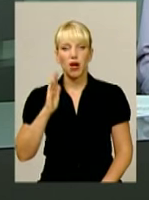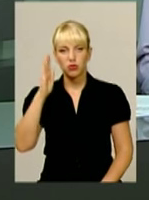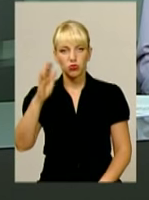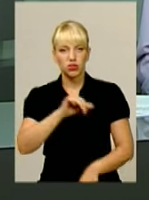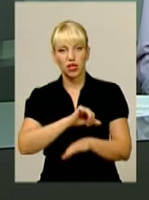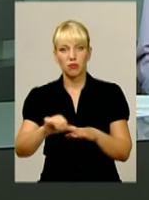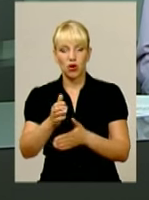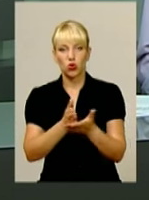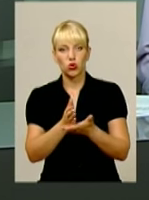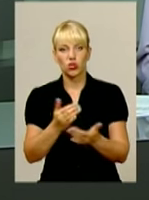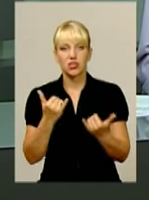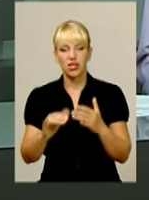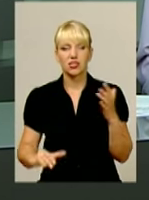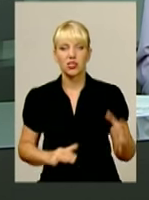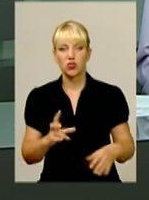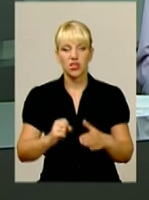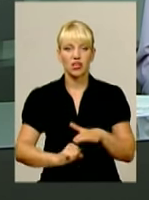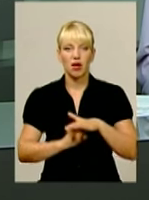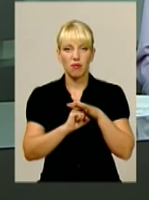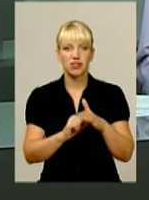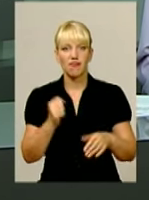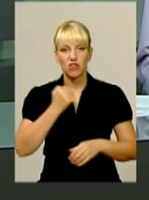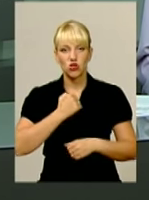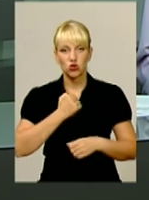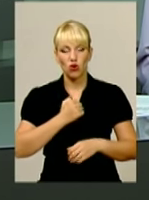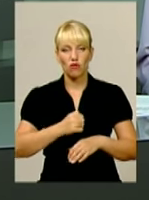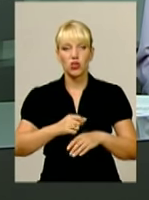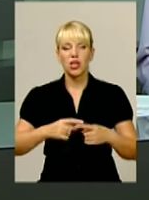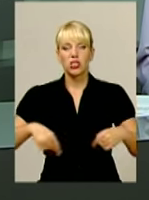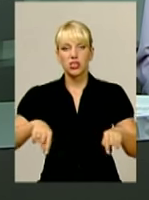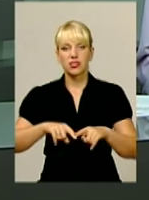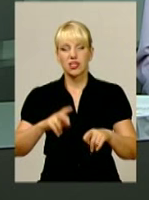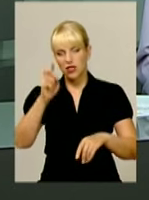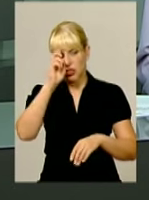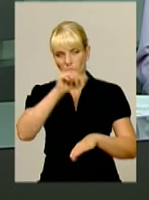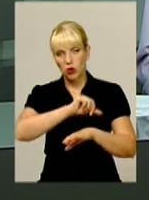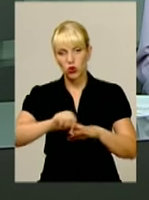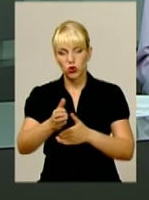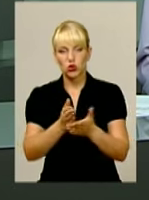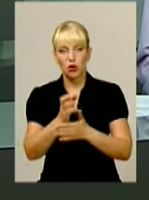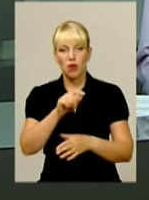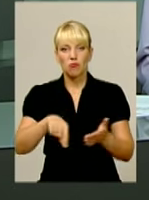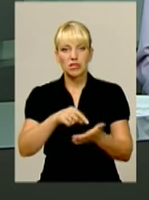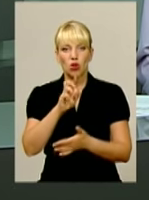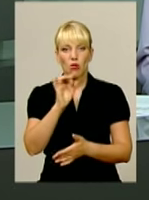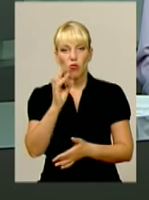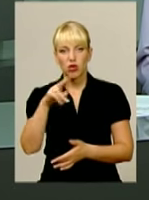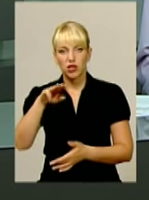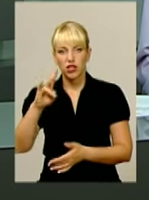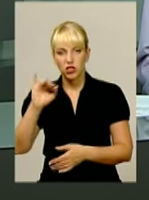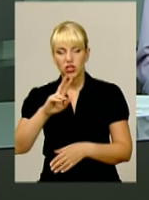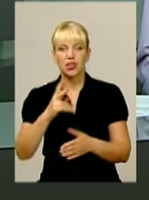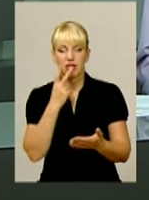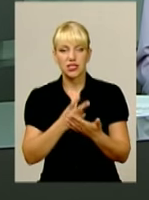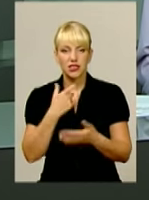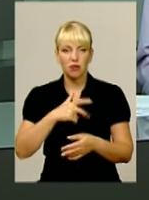прикордонників зараз тренуються на базі військової частини Державної прикордонної служби України у Бортничах і вже зарекомендували себе